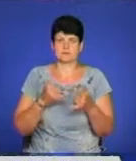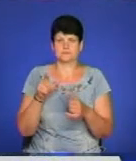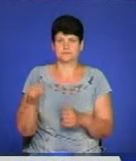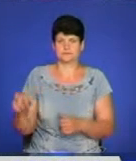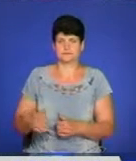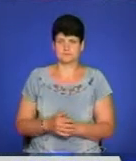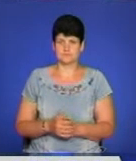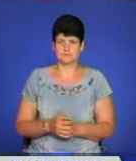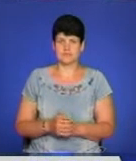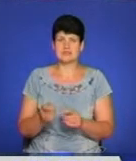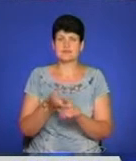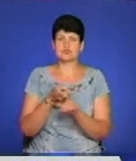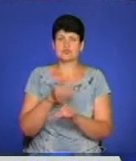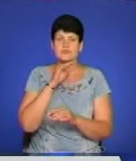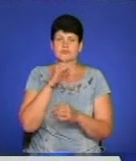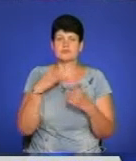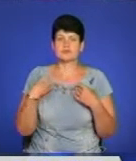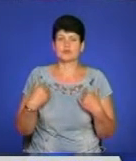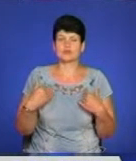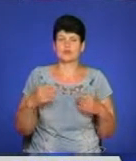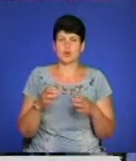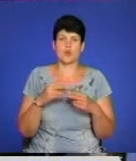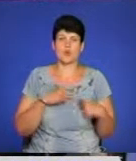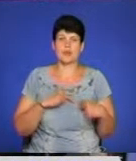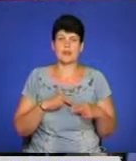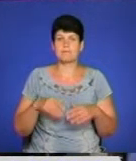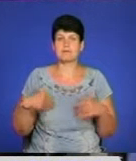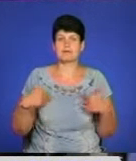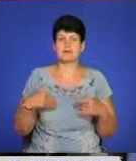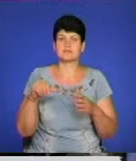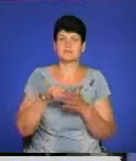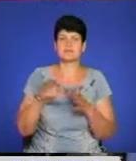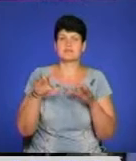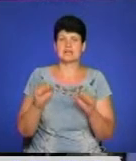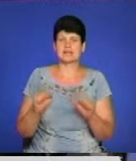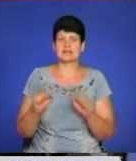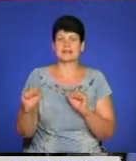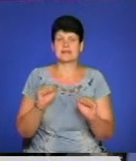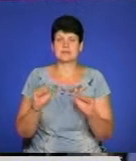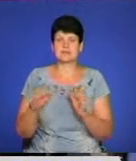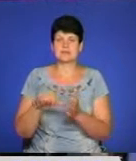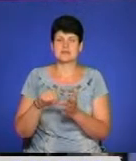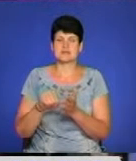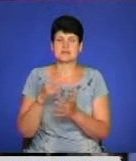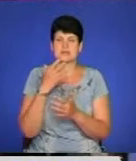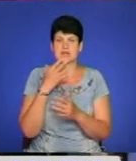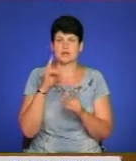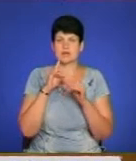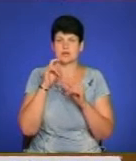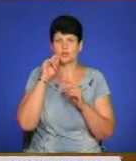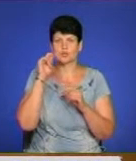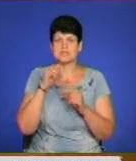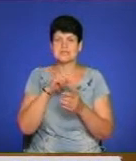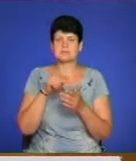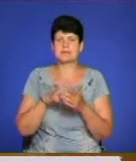З нагоди професійної свята наших колег привітали представники влади, керівники спілки журналістів України та представники Національної ради України